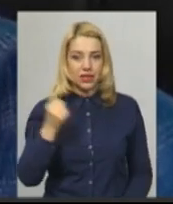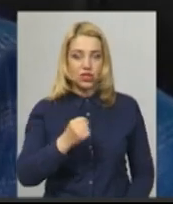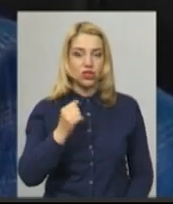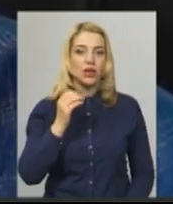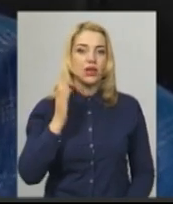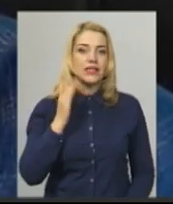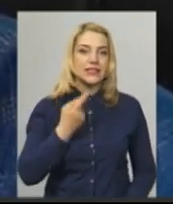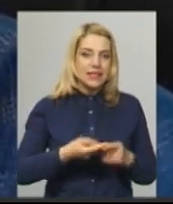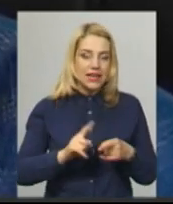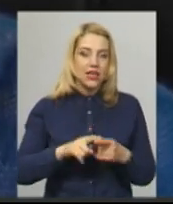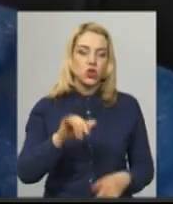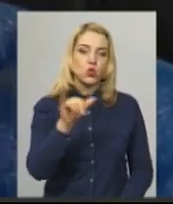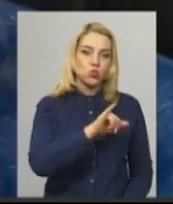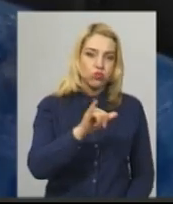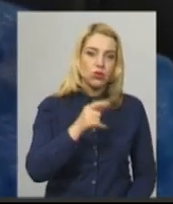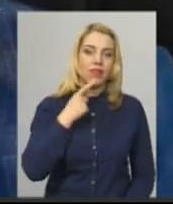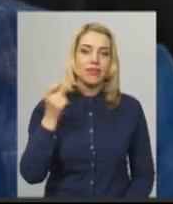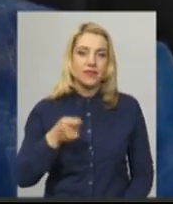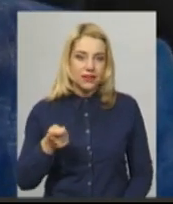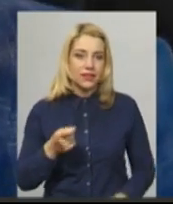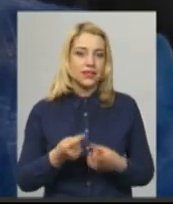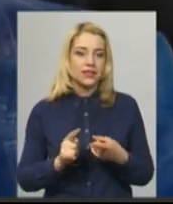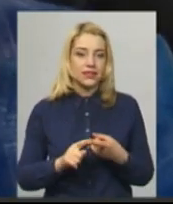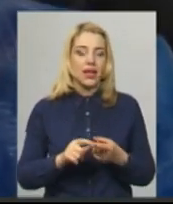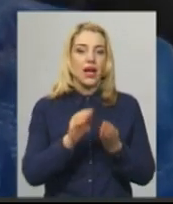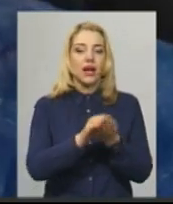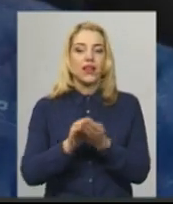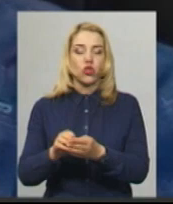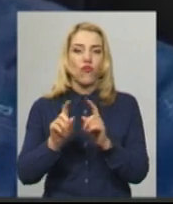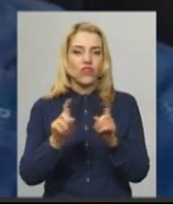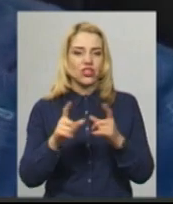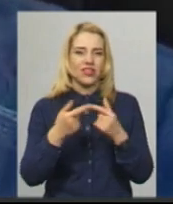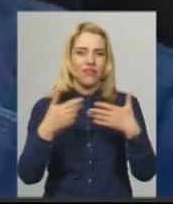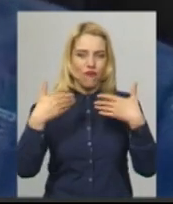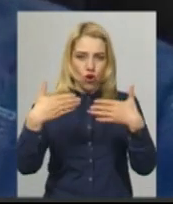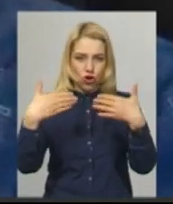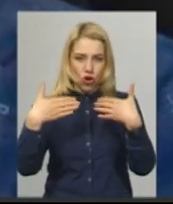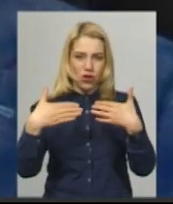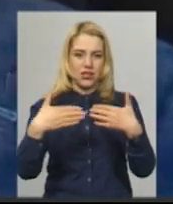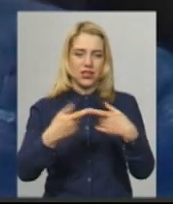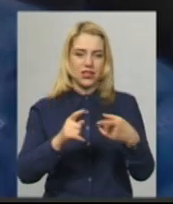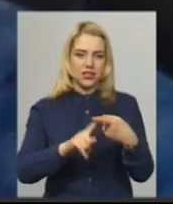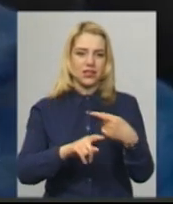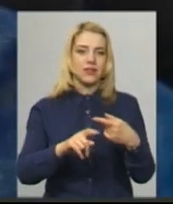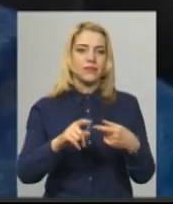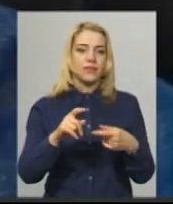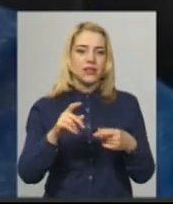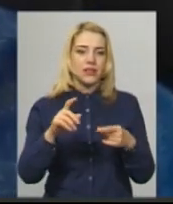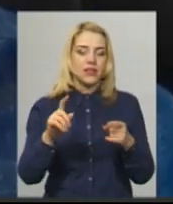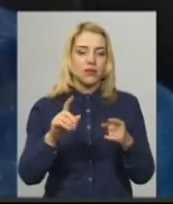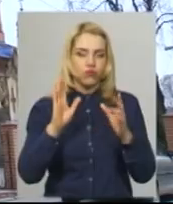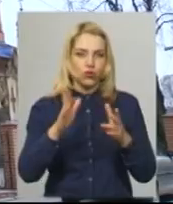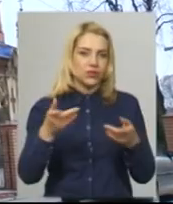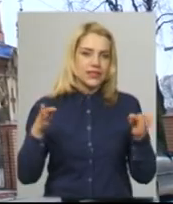неділя. Кладовища там, де це можливо зробити. Ворота, тіртки, будь-який інший доступ